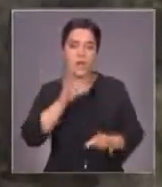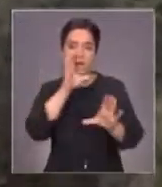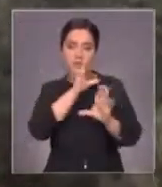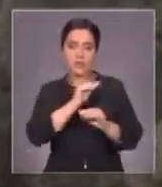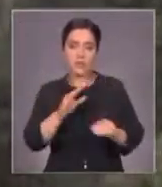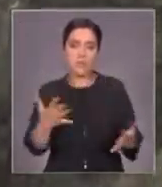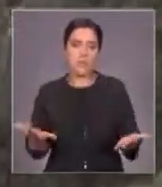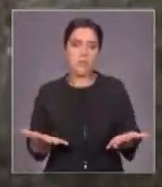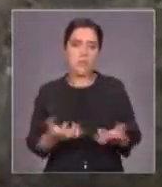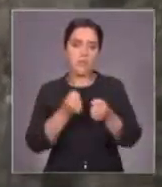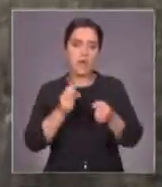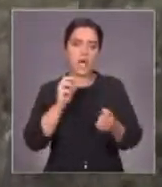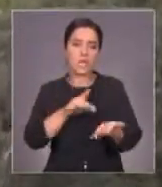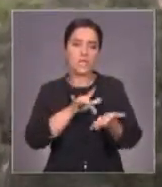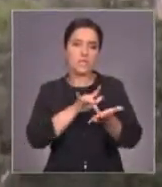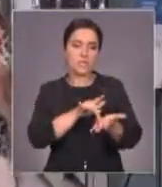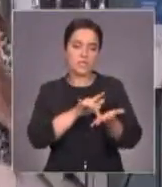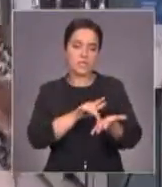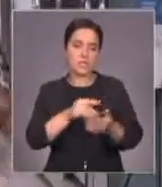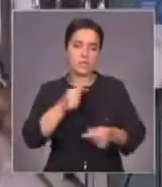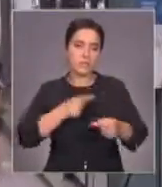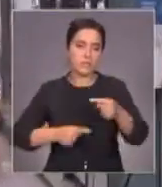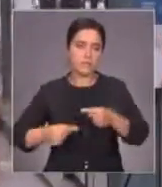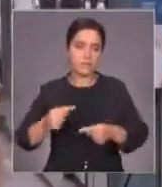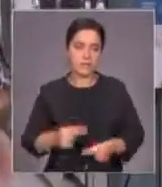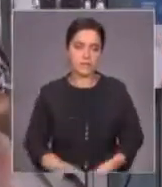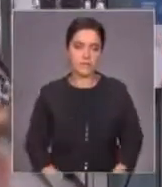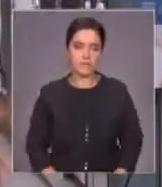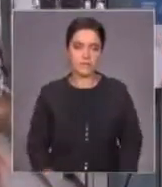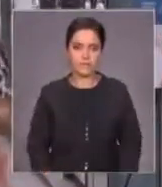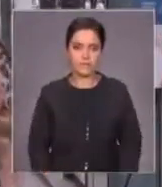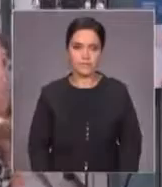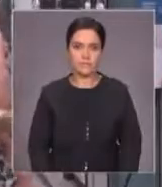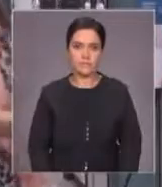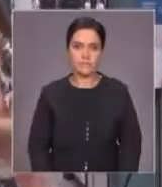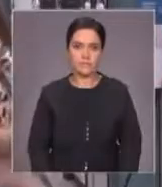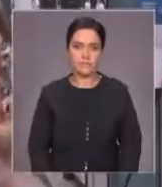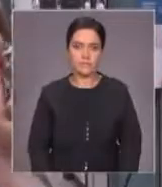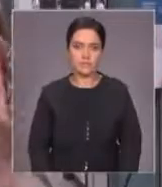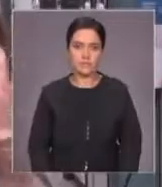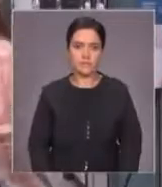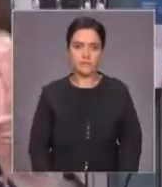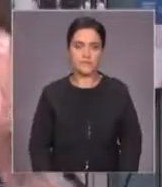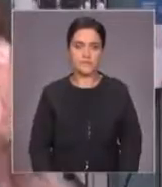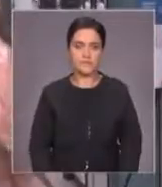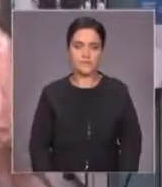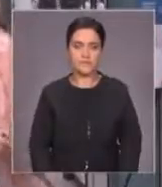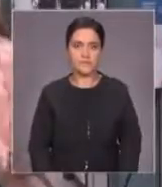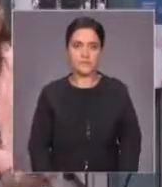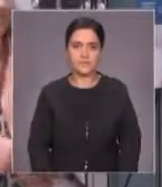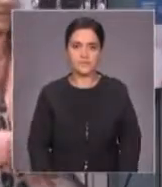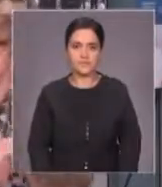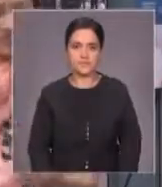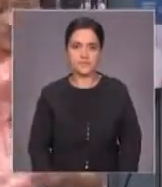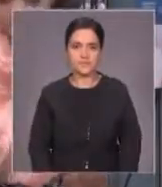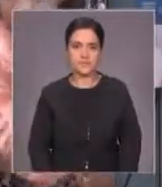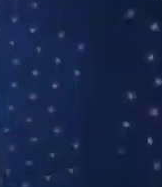спасти приходящую в упадок отрасль туризма. Асет Толыбаев, Айнур Бердебай, Мухаммед Рузайми, 24КЗ, Малайзия.